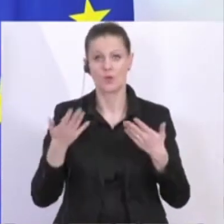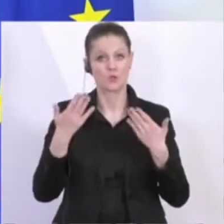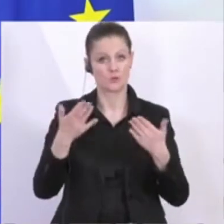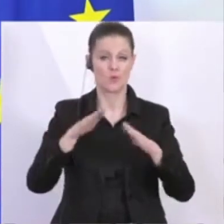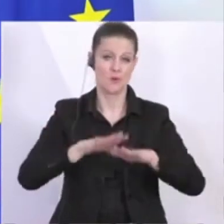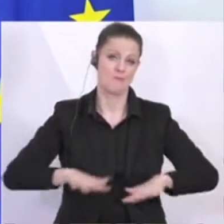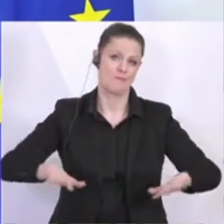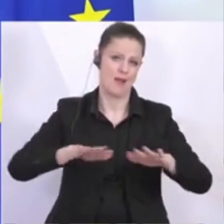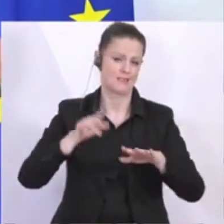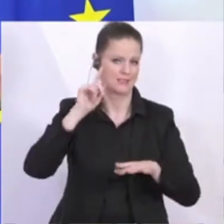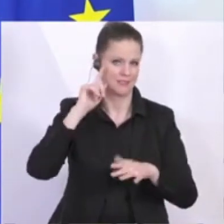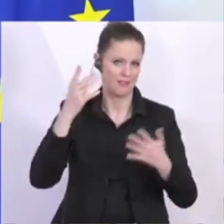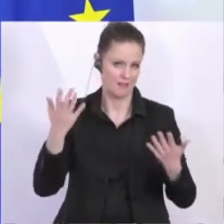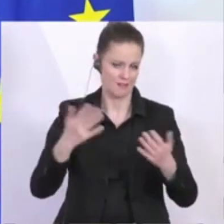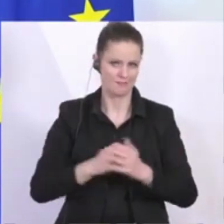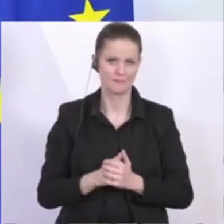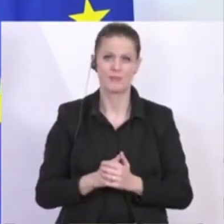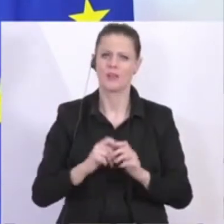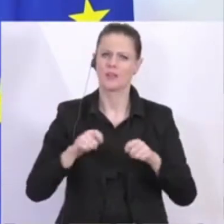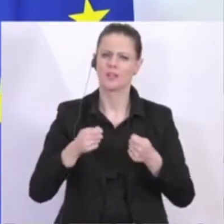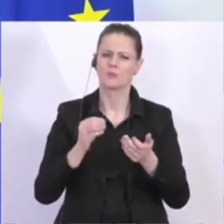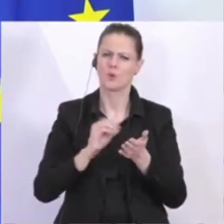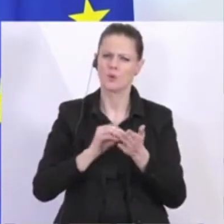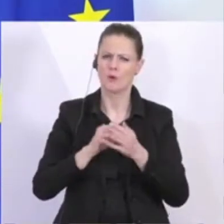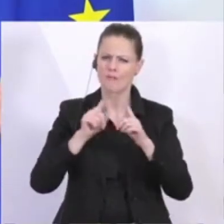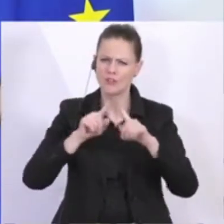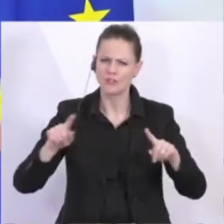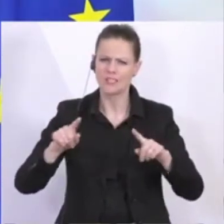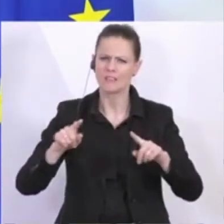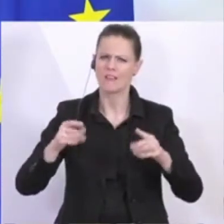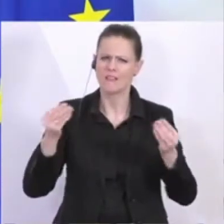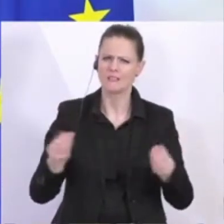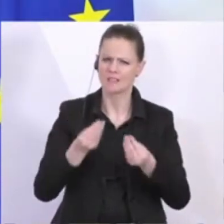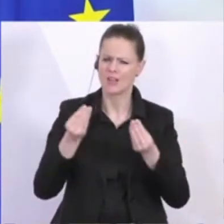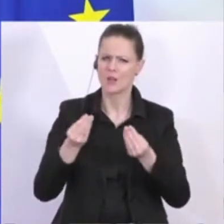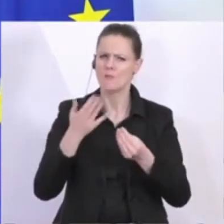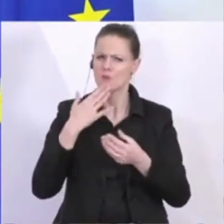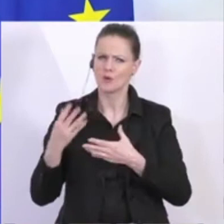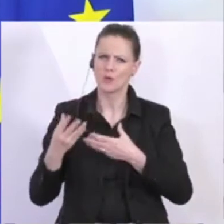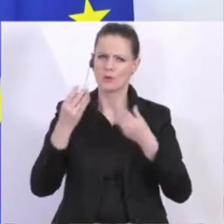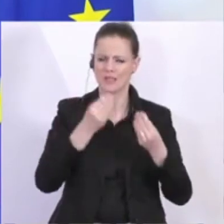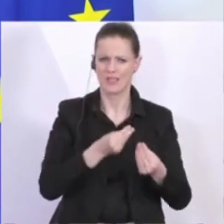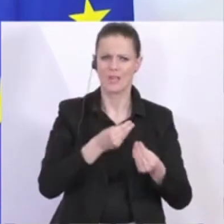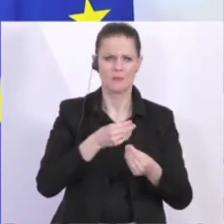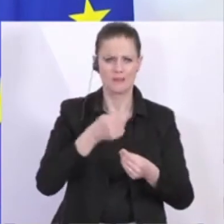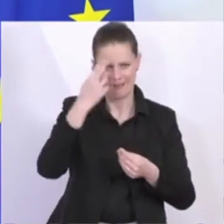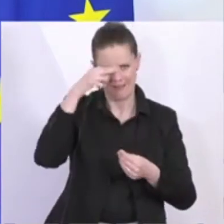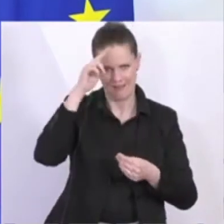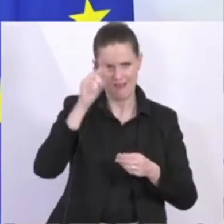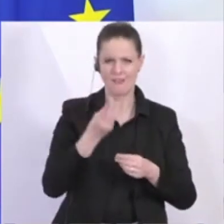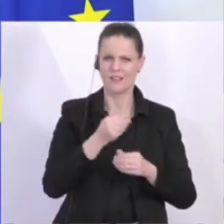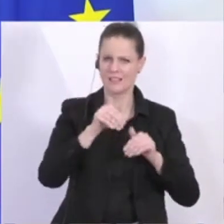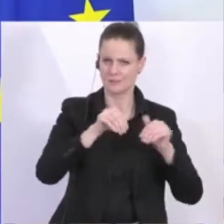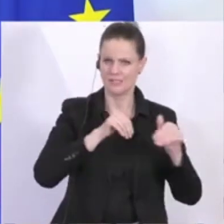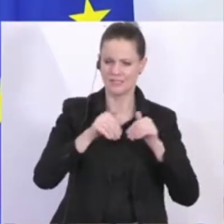die Grundgedanken hier. Es gibt noch weitere Instrumente, die würde ich dann dem Herrn Finanzminister und der Frau Wirtschaftsministerin überlassen,